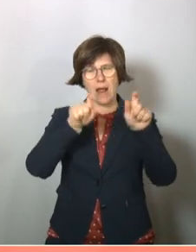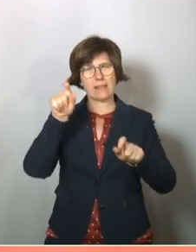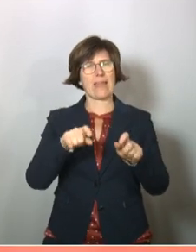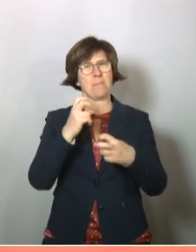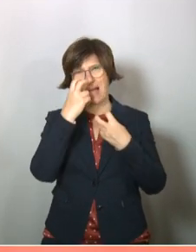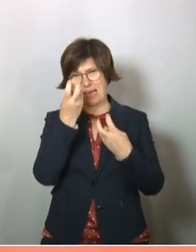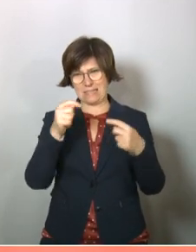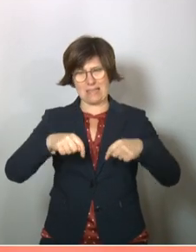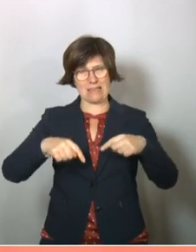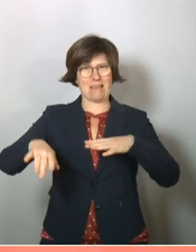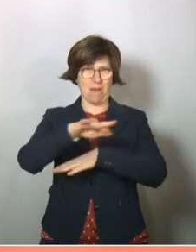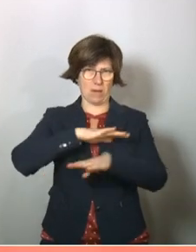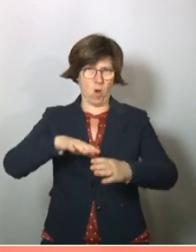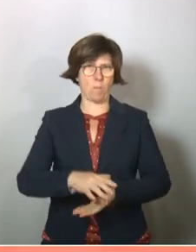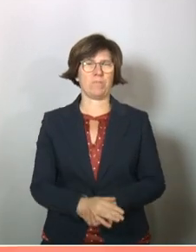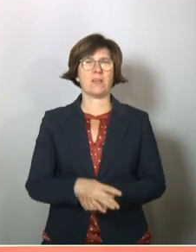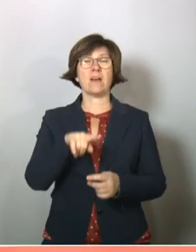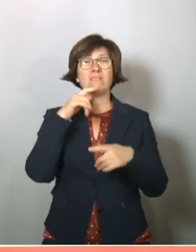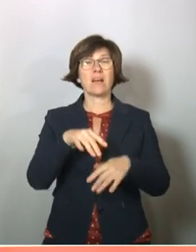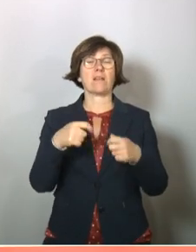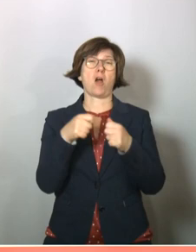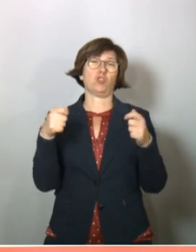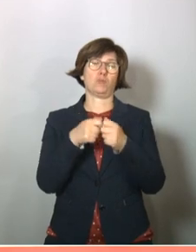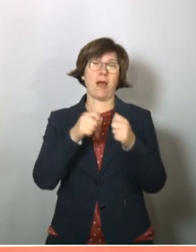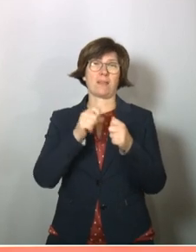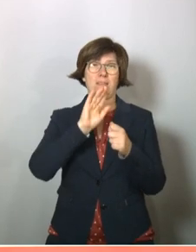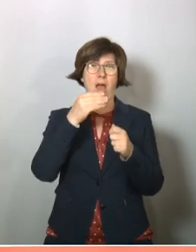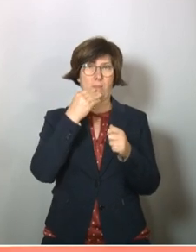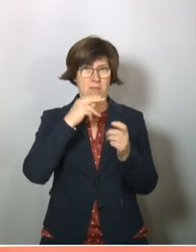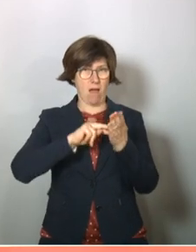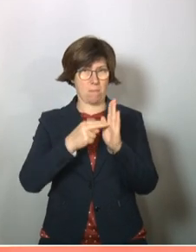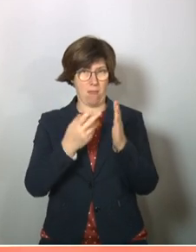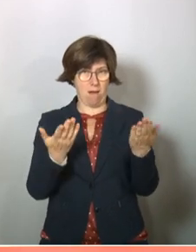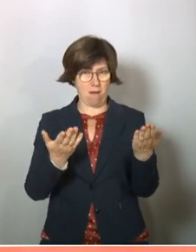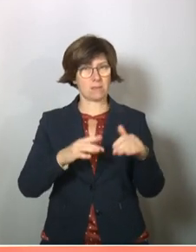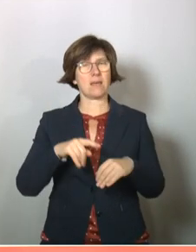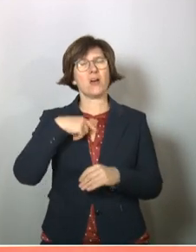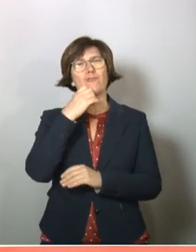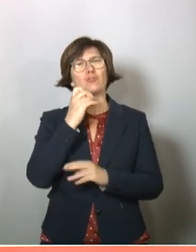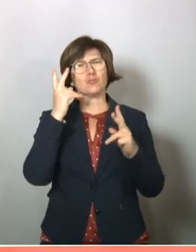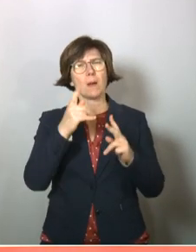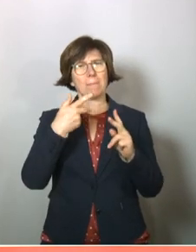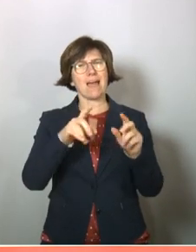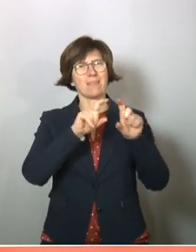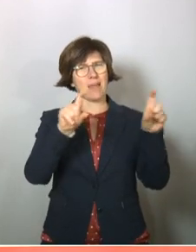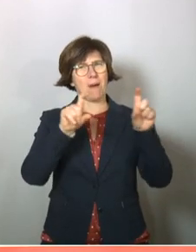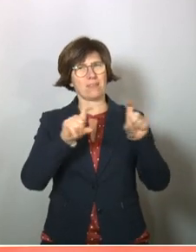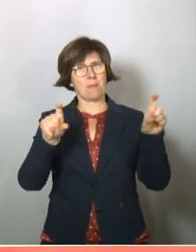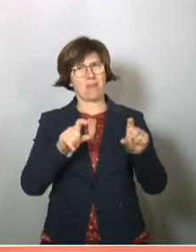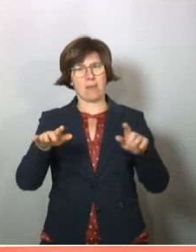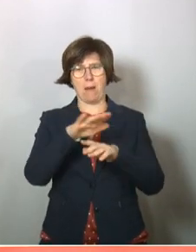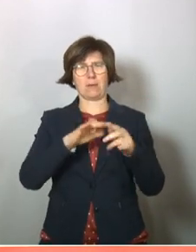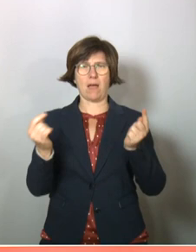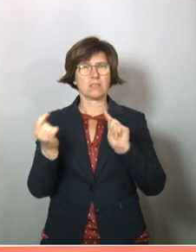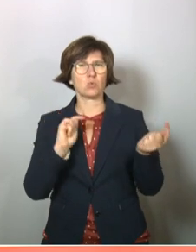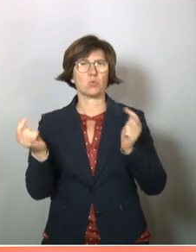Gäste hier im Raum. Wir haben einen spannenden Nachmittag vor uns und wir werden über mehrere Themenbereiche